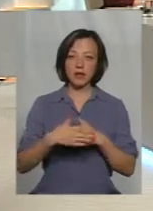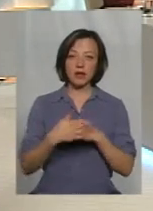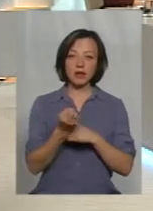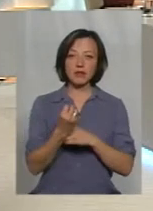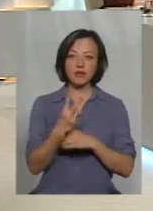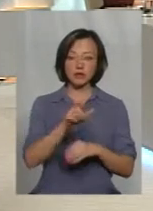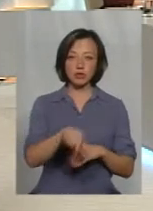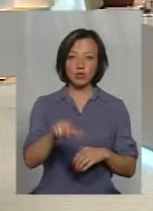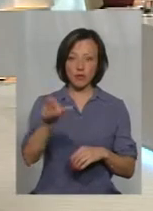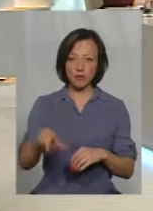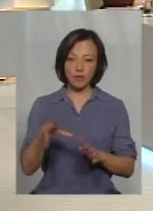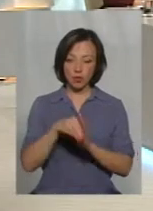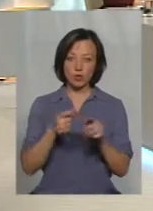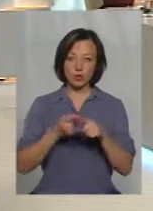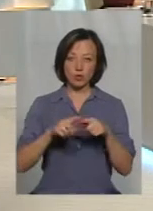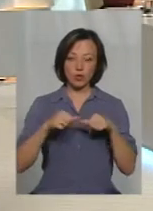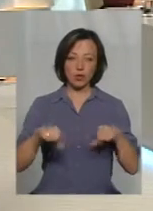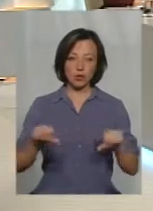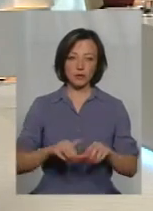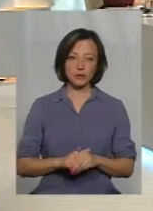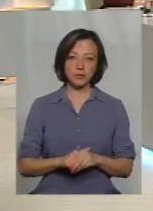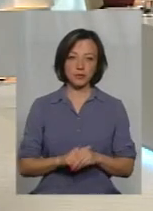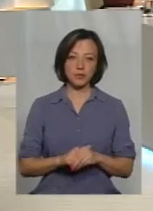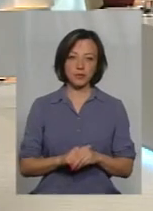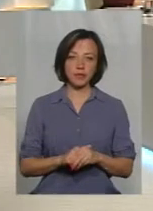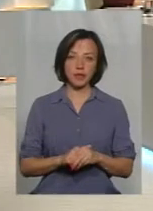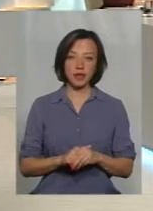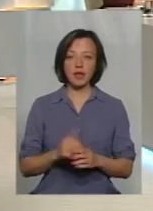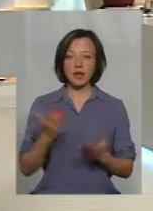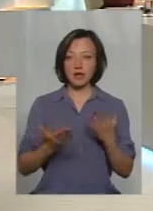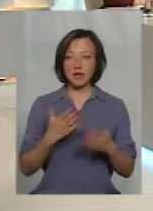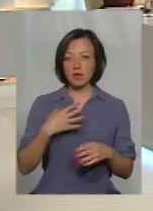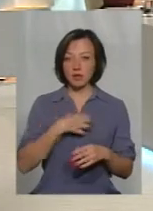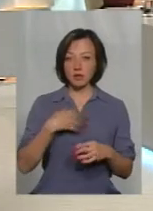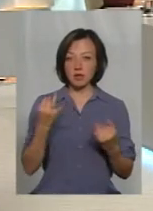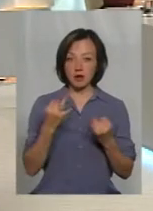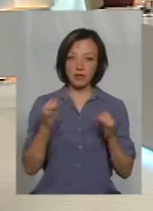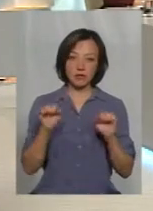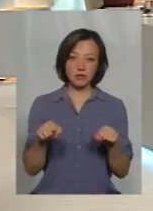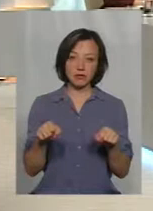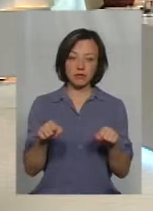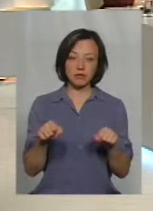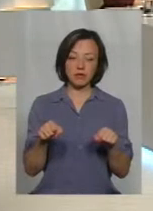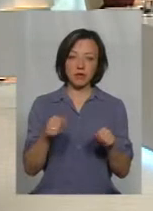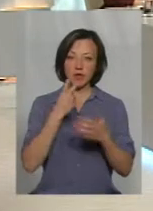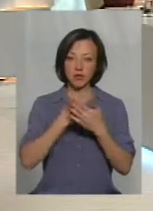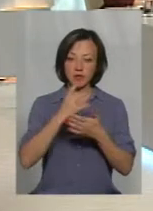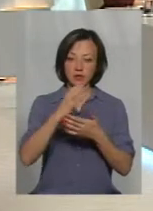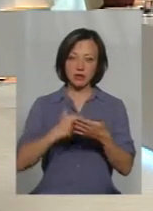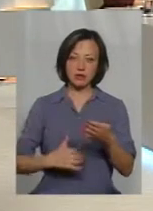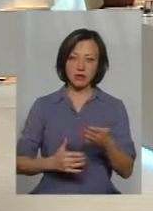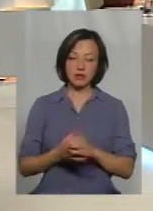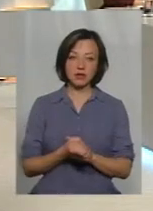12 чоловік, я не можу сказати, якщо це принципово цікаво, я можу подивитися.